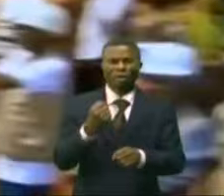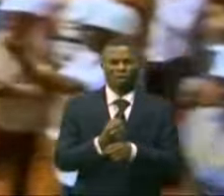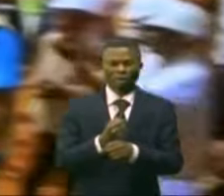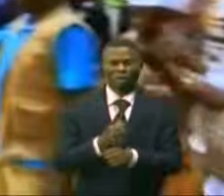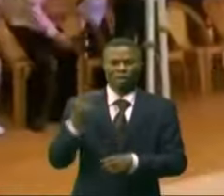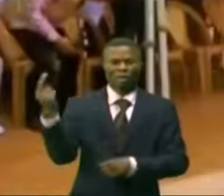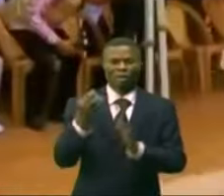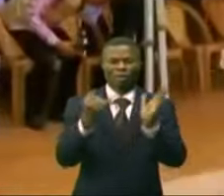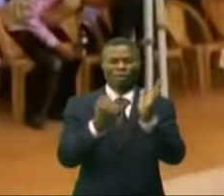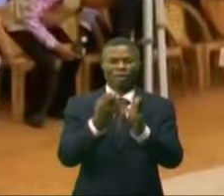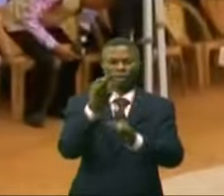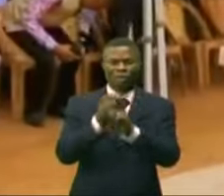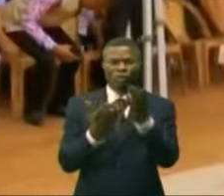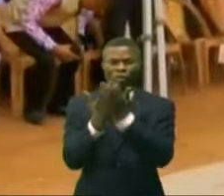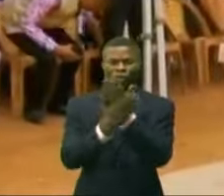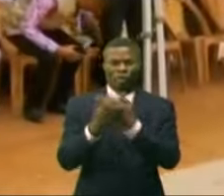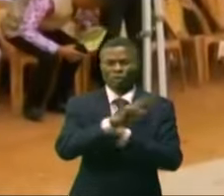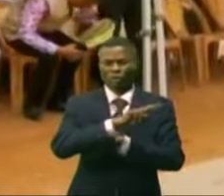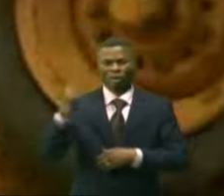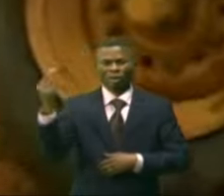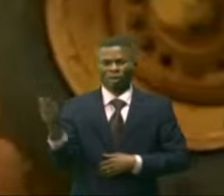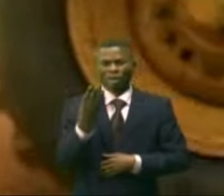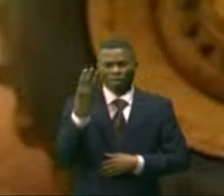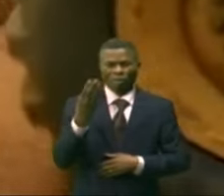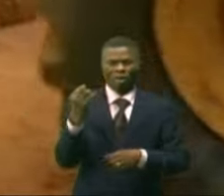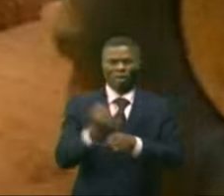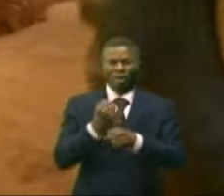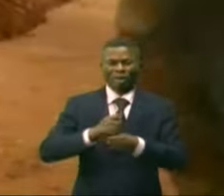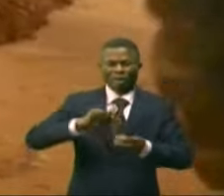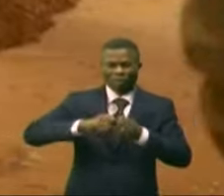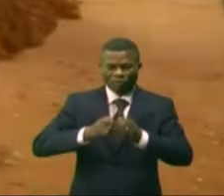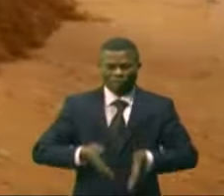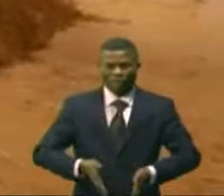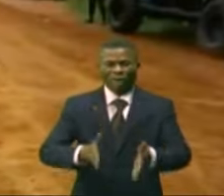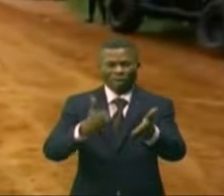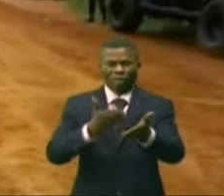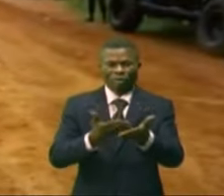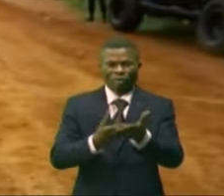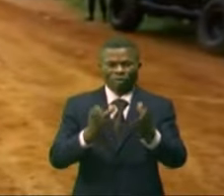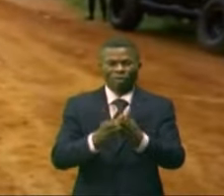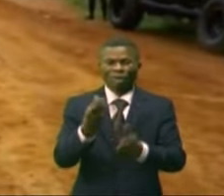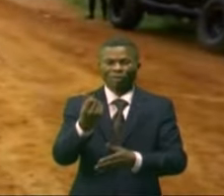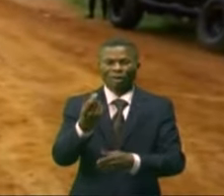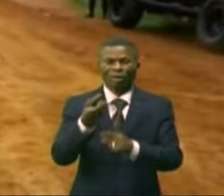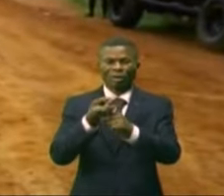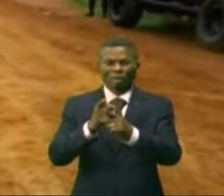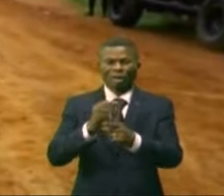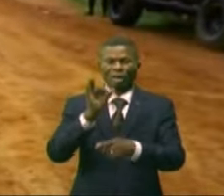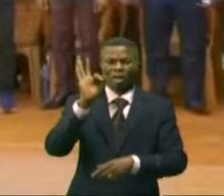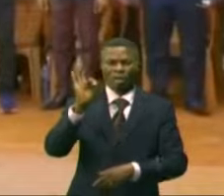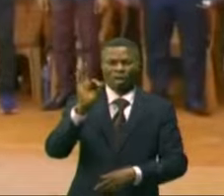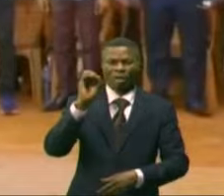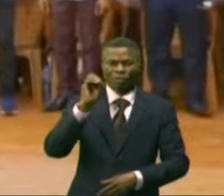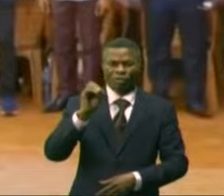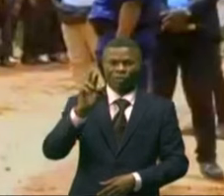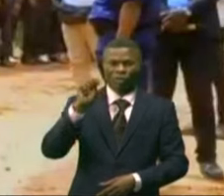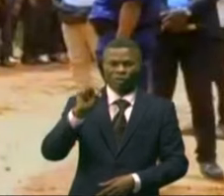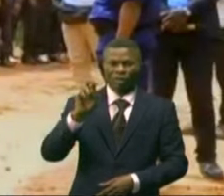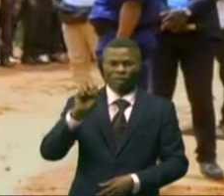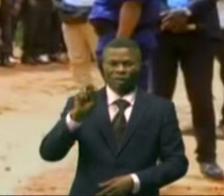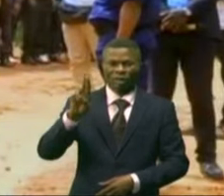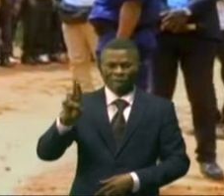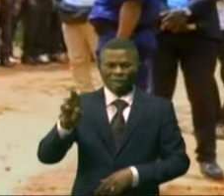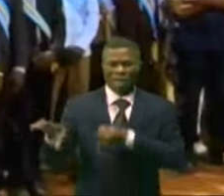26 juillet 2024, les travaux d'entretien des artères de cette voirie, avec le financement du FONER. Et ce, au cours d'une